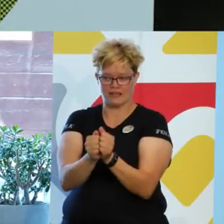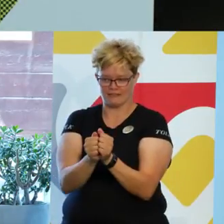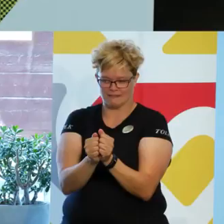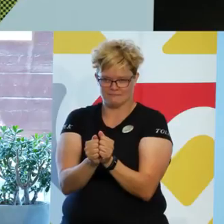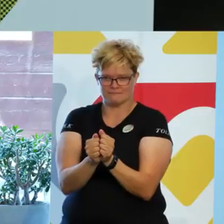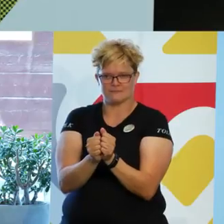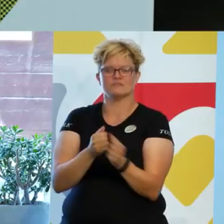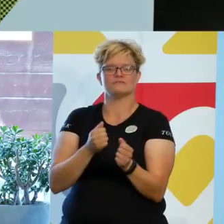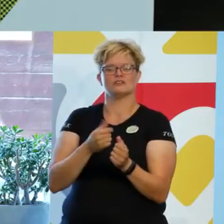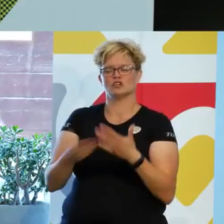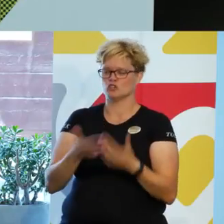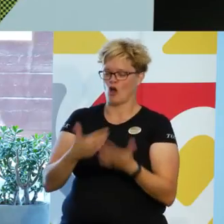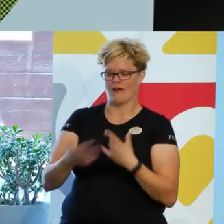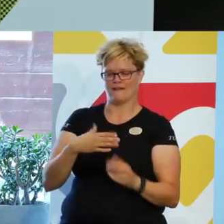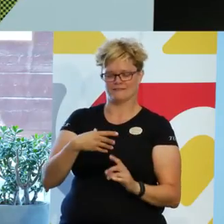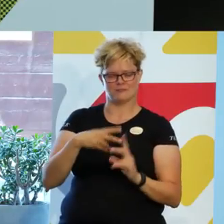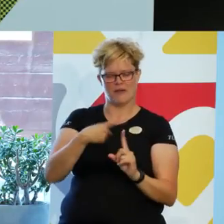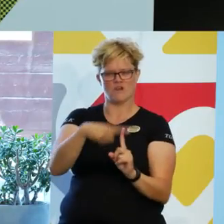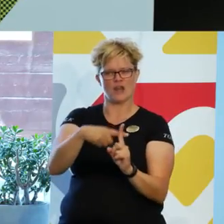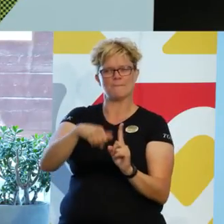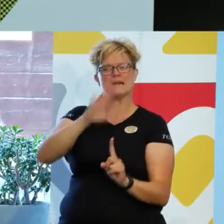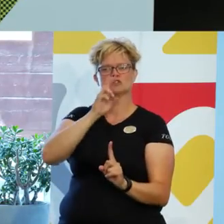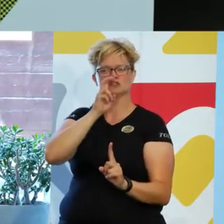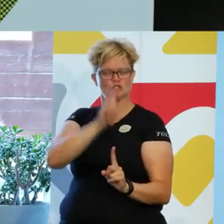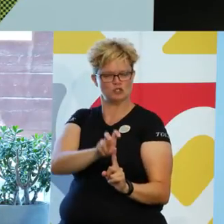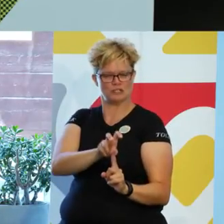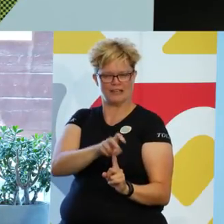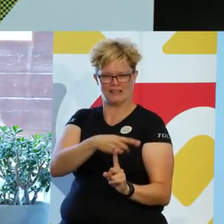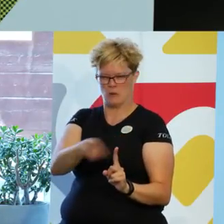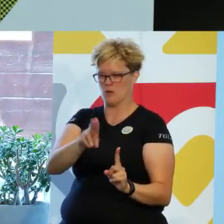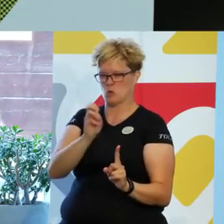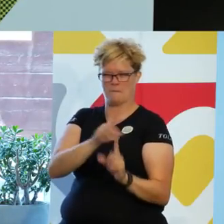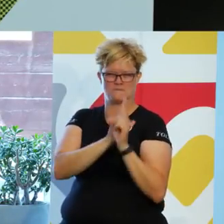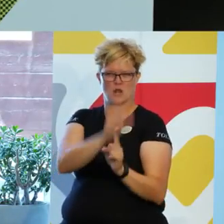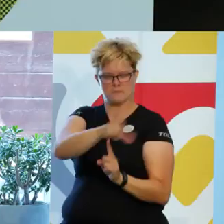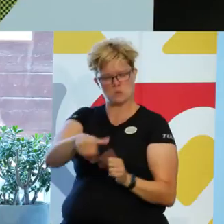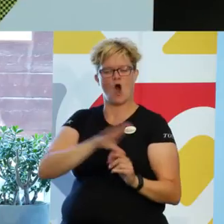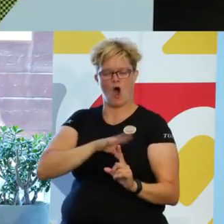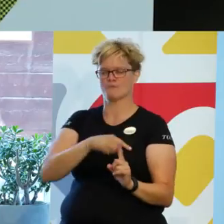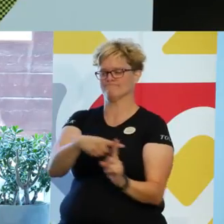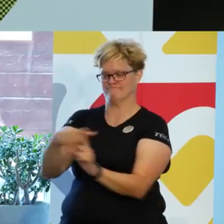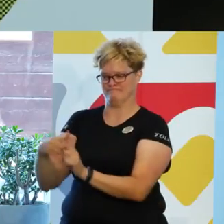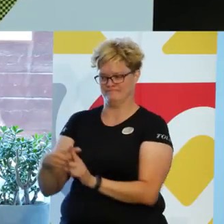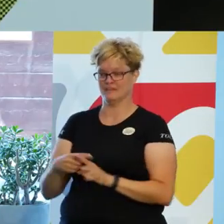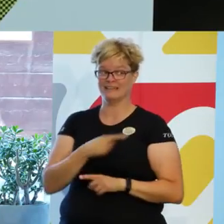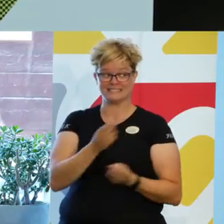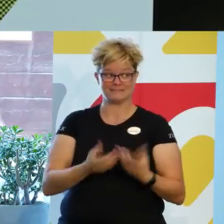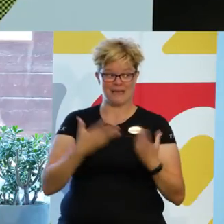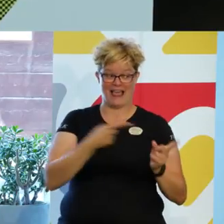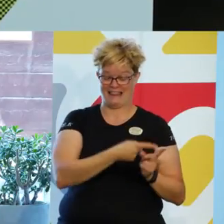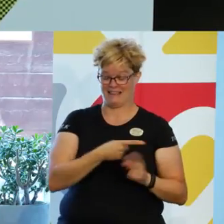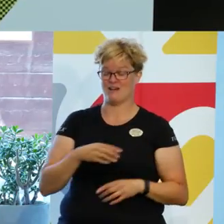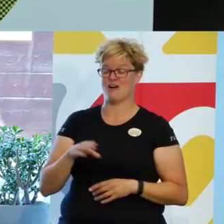synliggöra de privilegier som normföljare besitter. Och det här spelet har